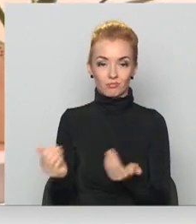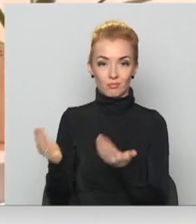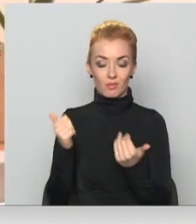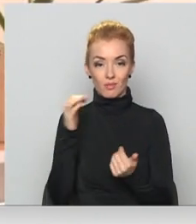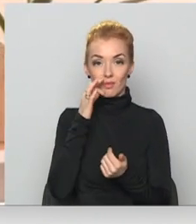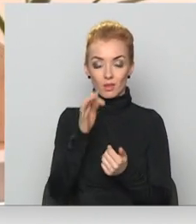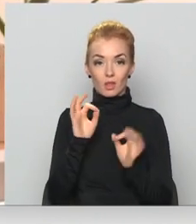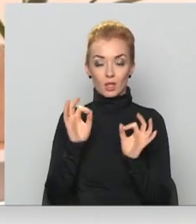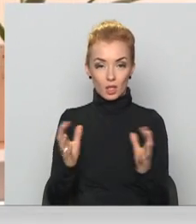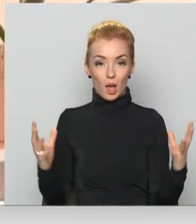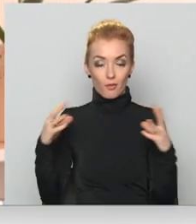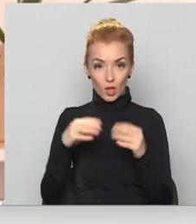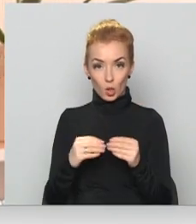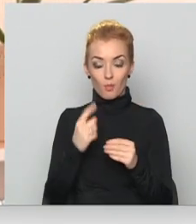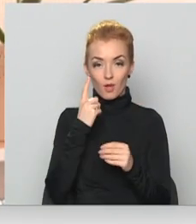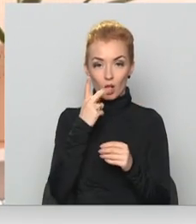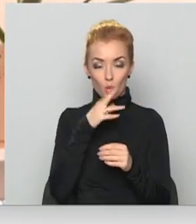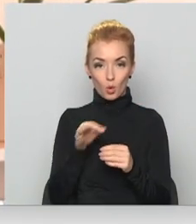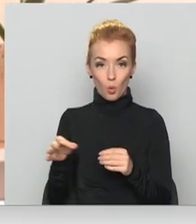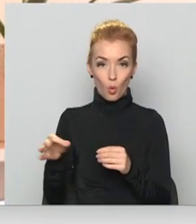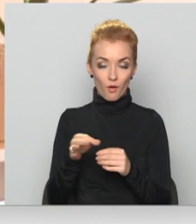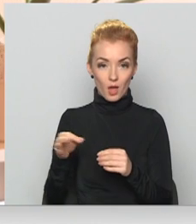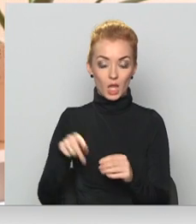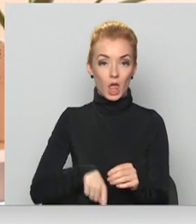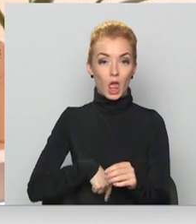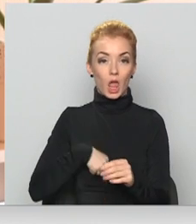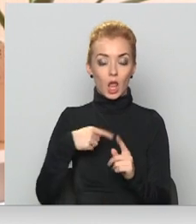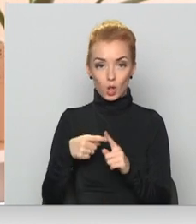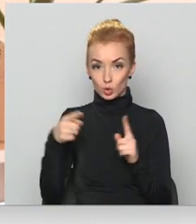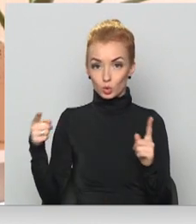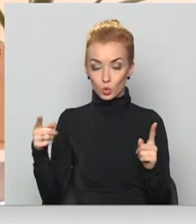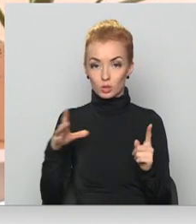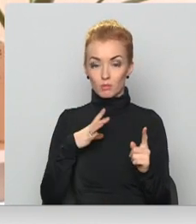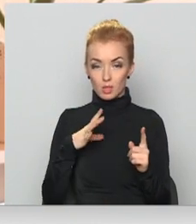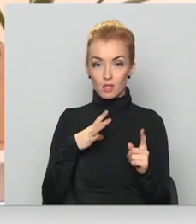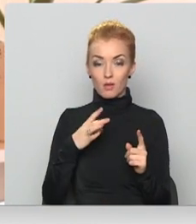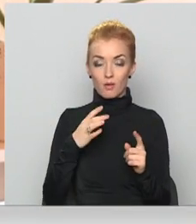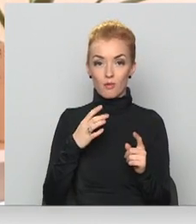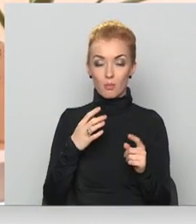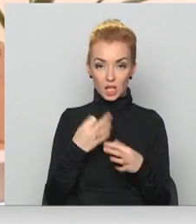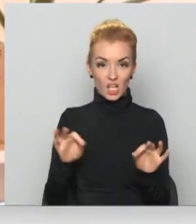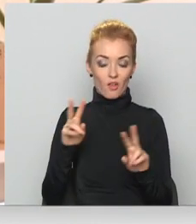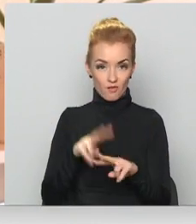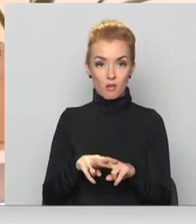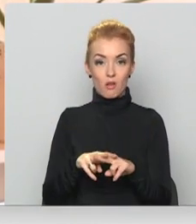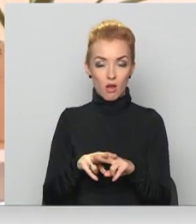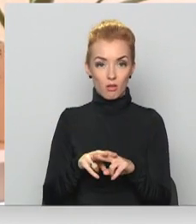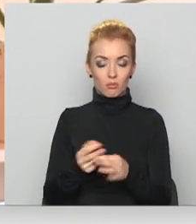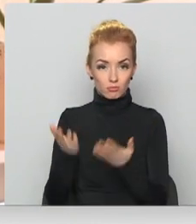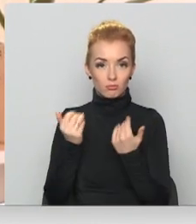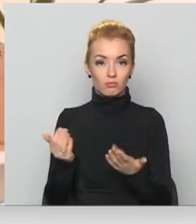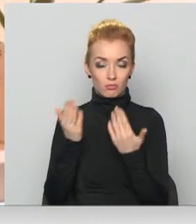apvienojama viena no novadiem ilgstoši bija viena brīva vakance, kurā